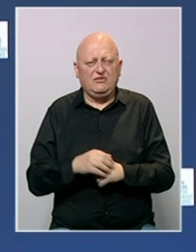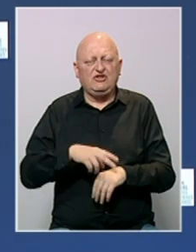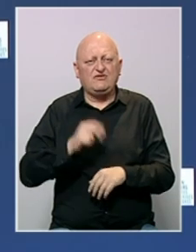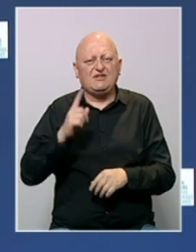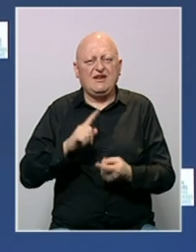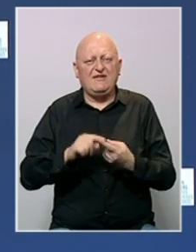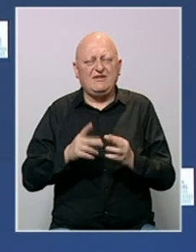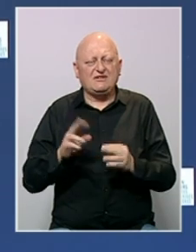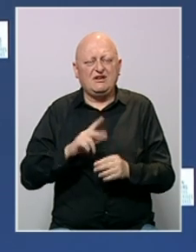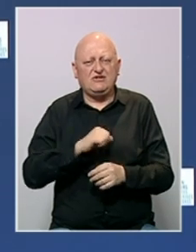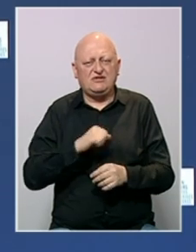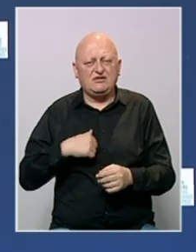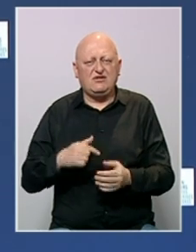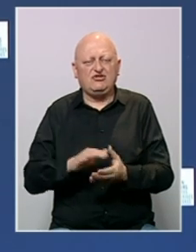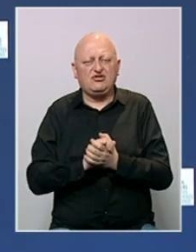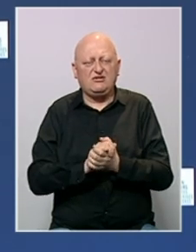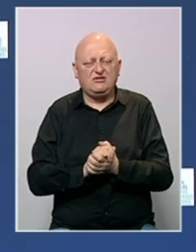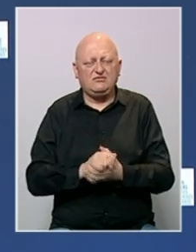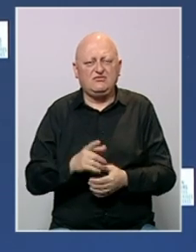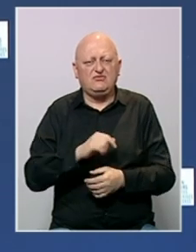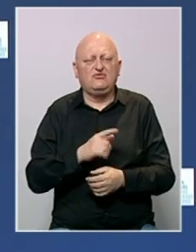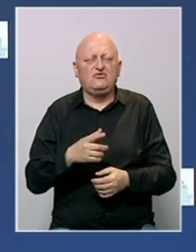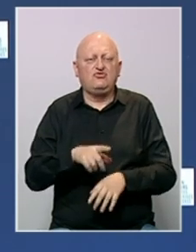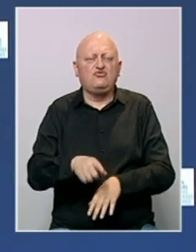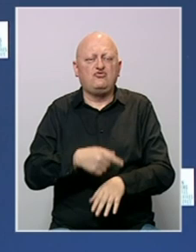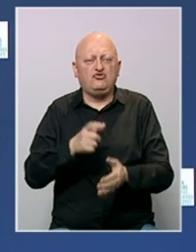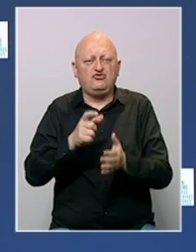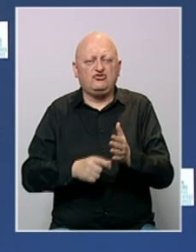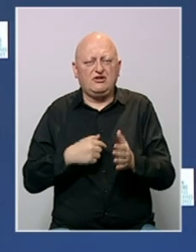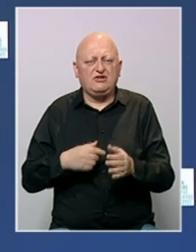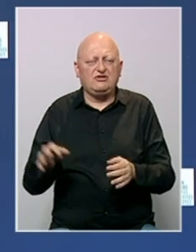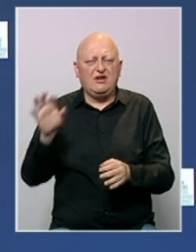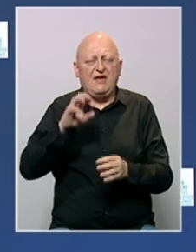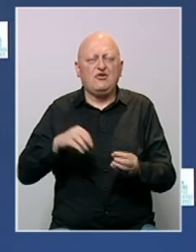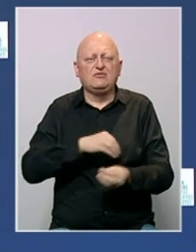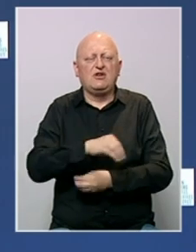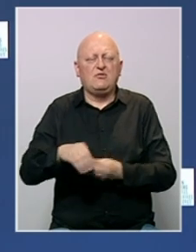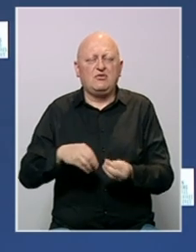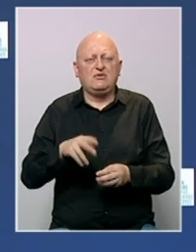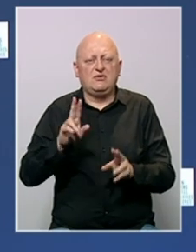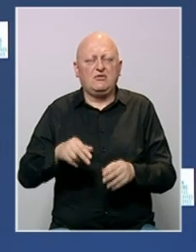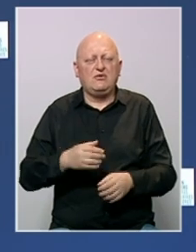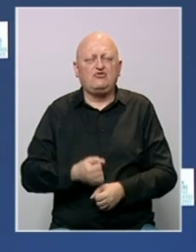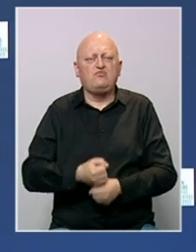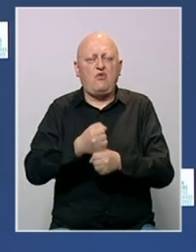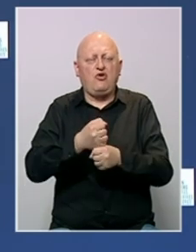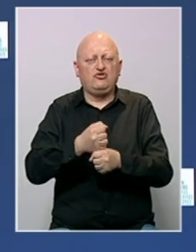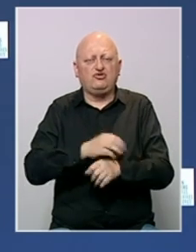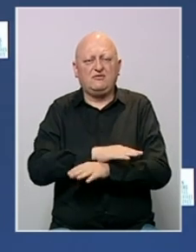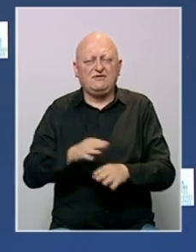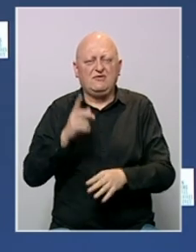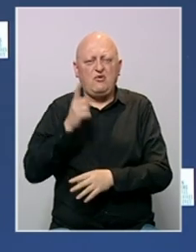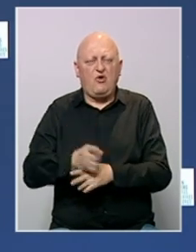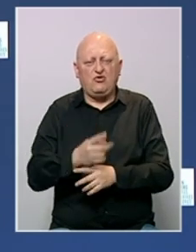Švedska i Finjska nisu samo naši partneri, naši prijatelji, već su dugo i članovi naša evropske porodice, stoga imaju našu punu podršku u svim